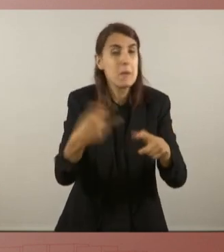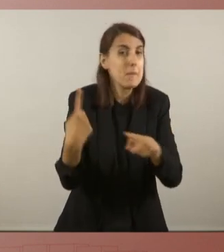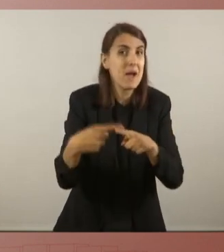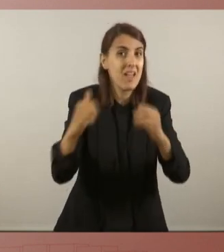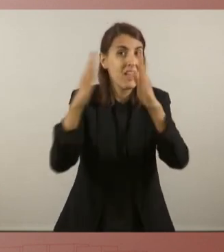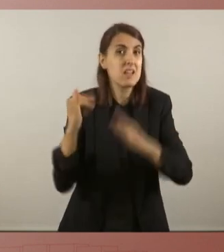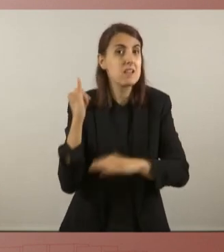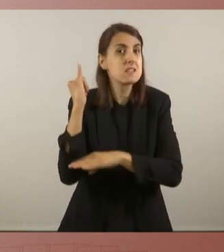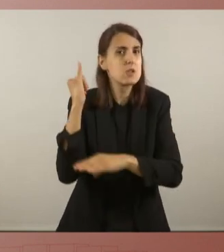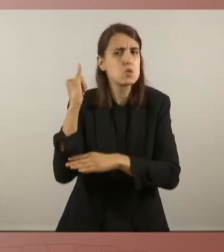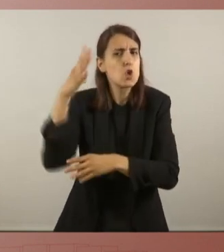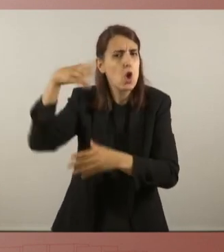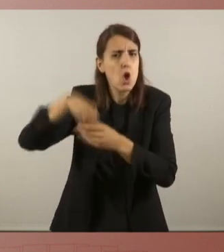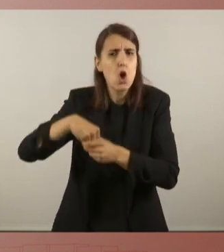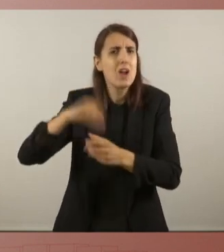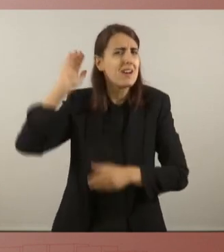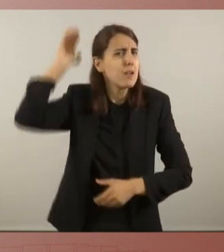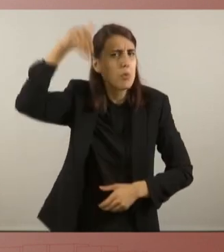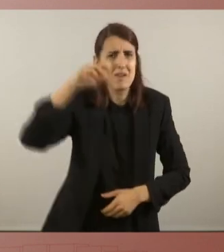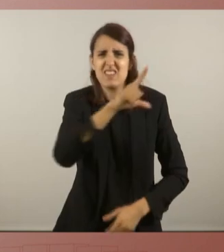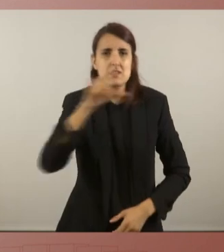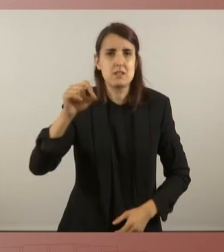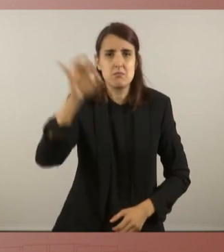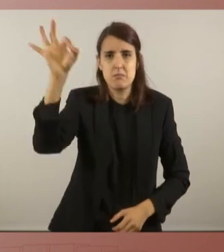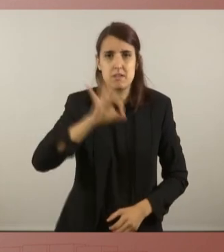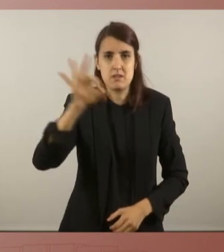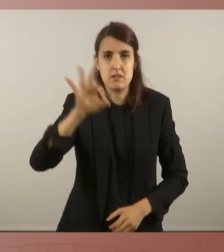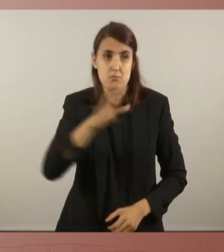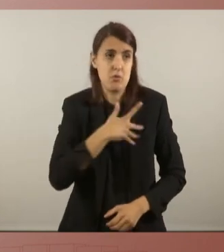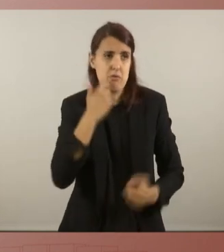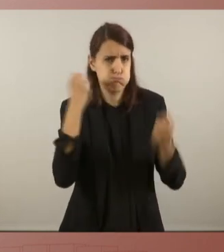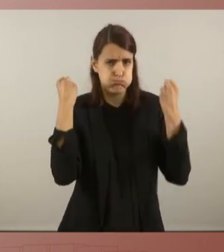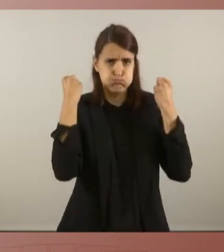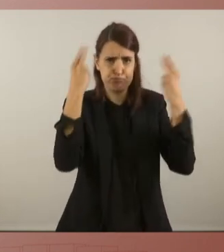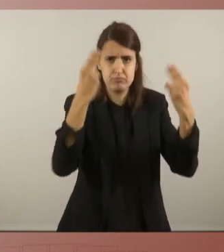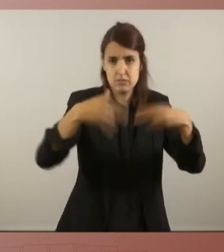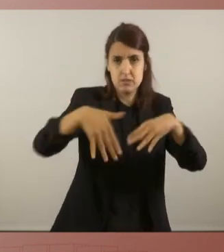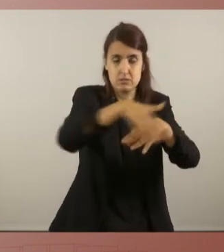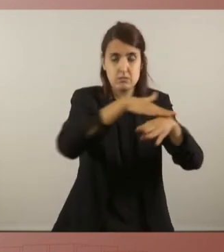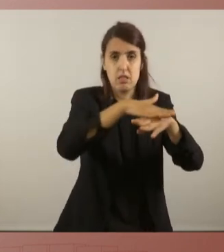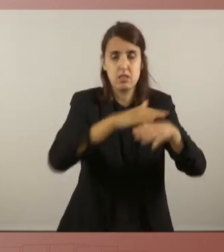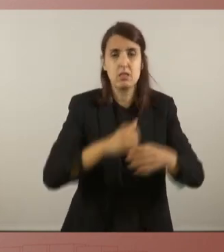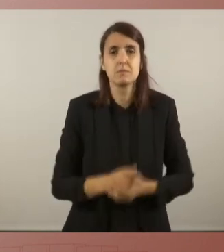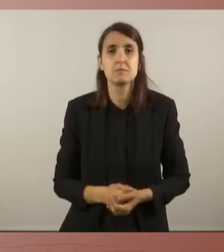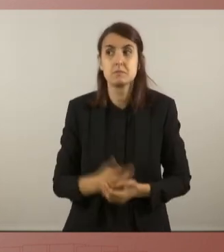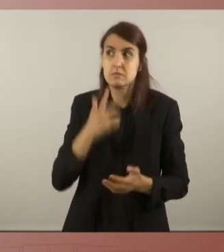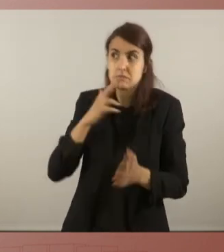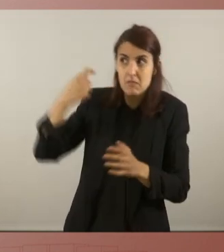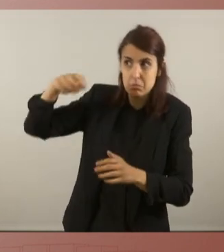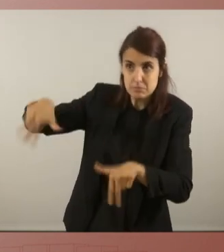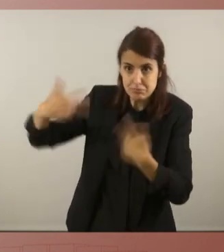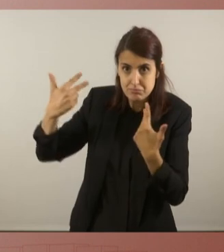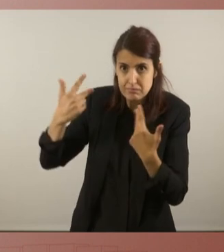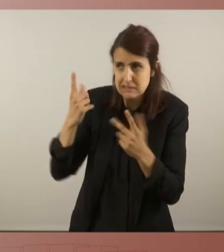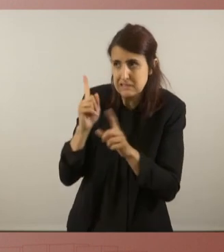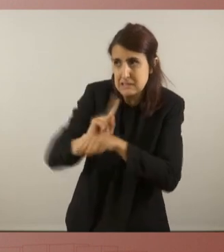veritablement republicanes i, per tant, institucions insumises. I, si em permet, presidenta, encara uns